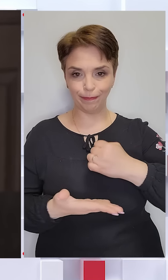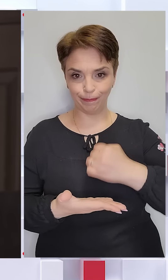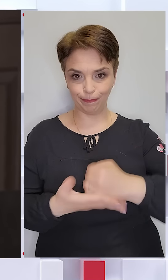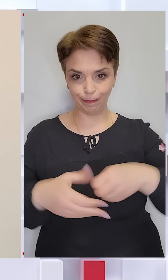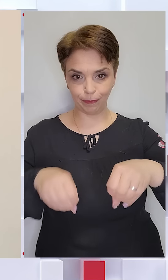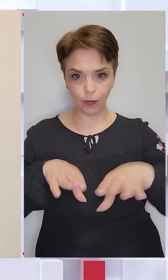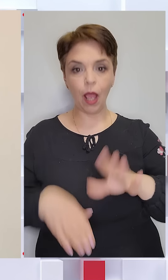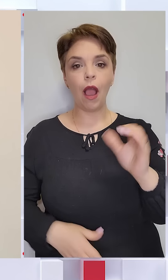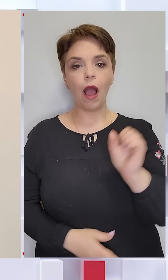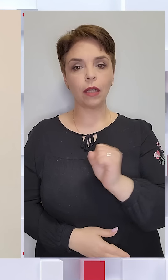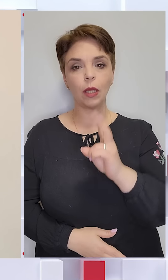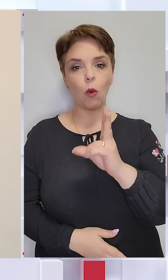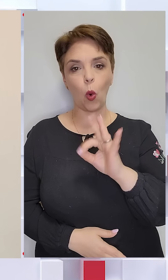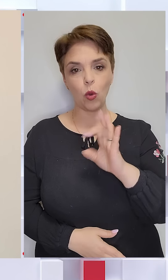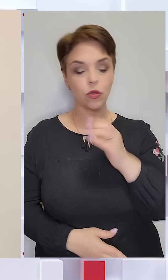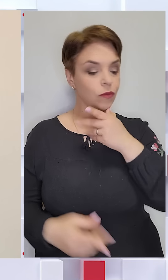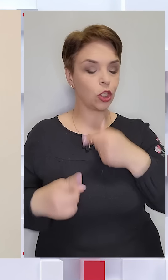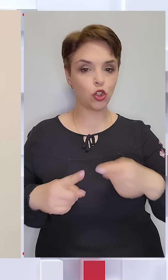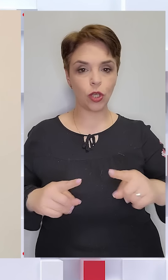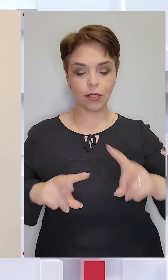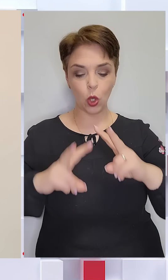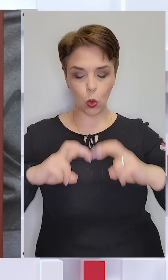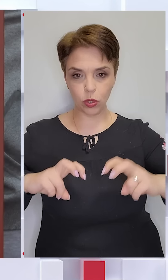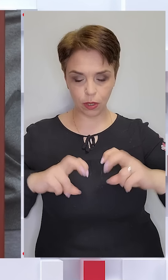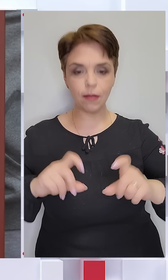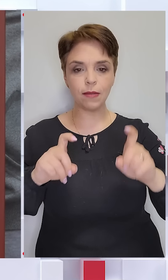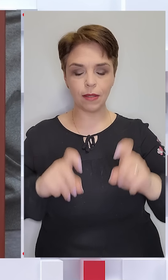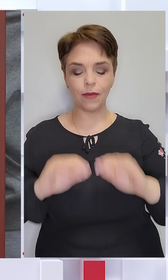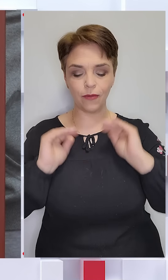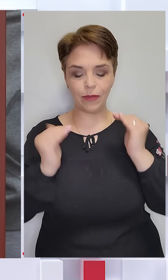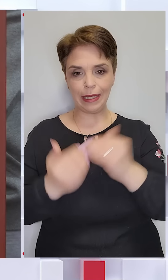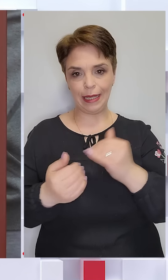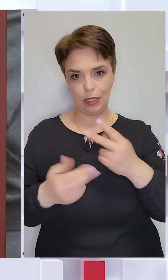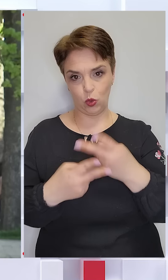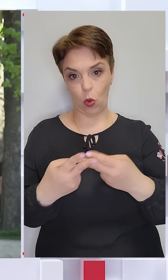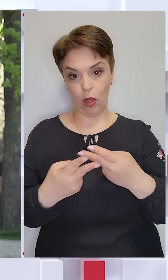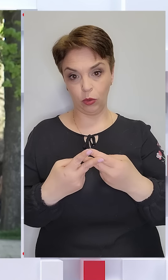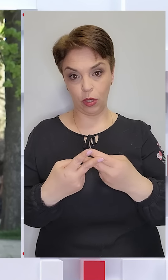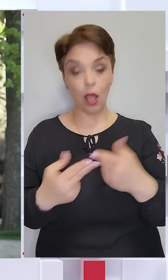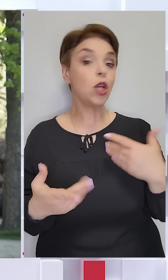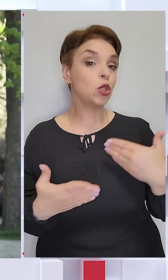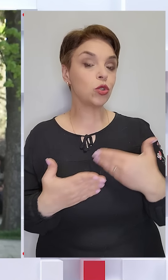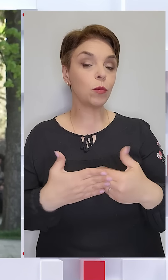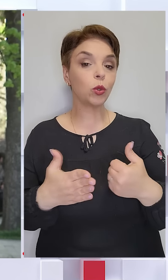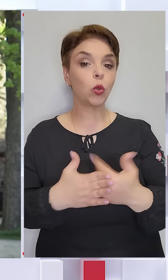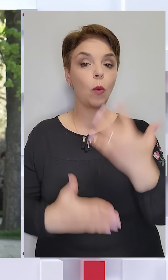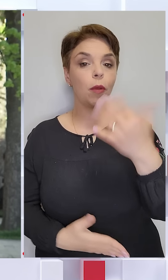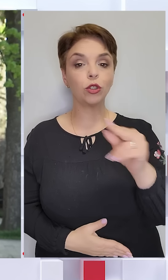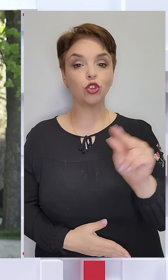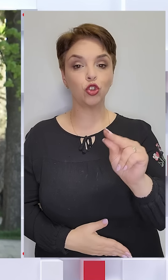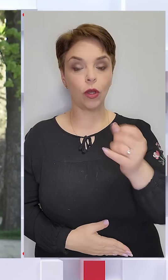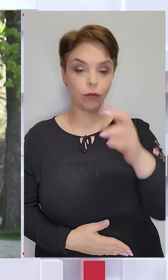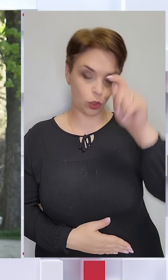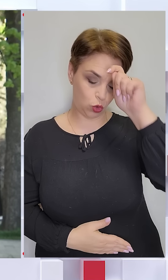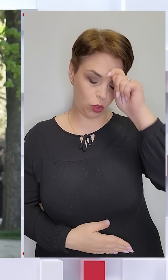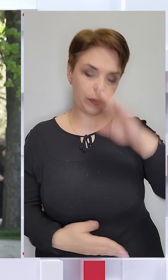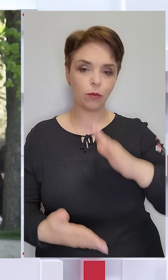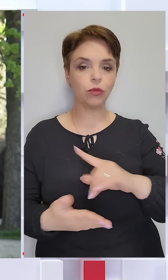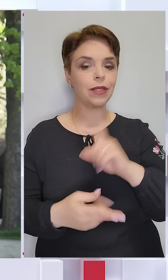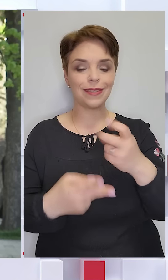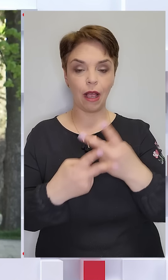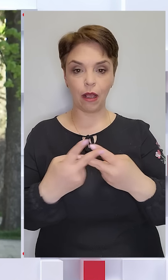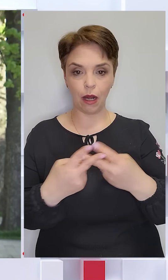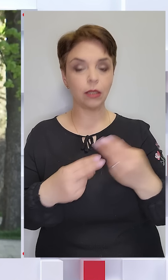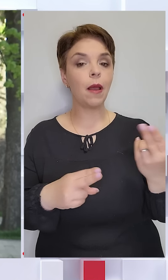Артем Косов на час розслідування сидітиме у слідчому ізоляторі. Щонайменше до 5 червня чоловік сидітиме за